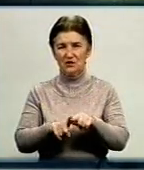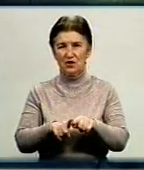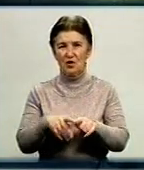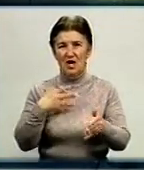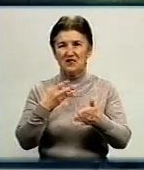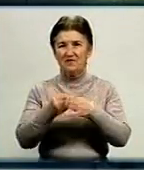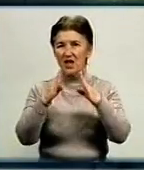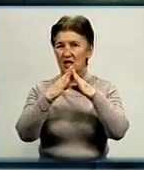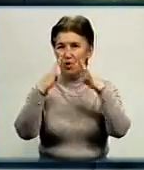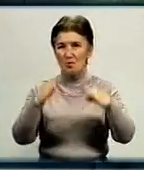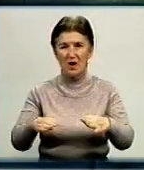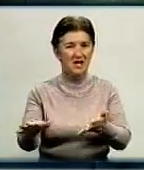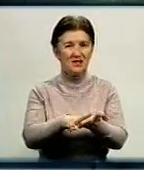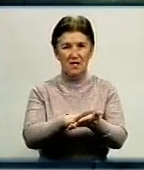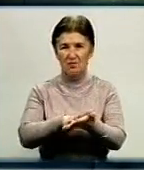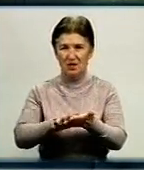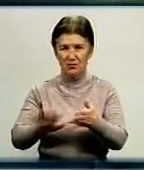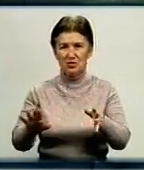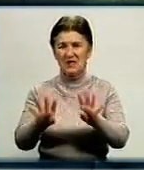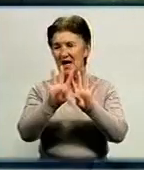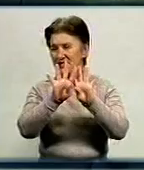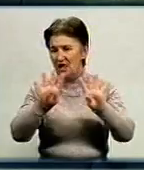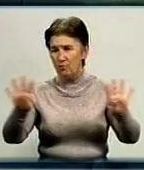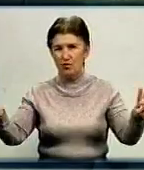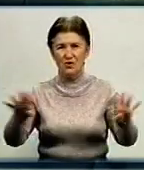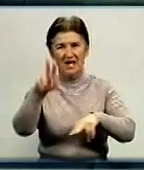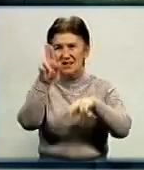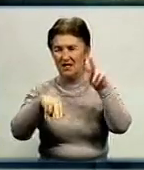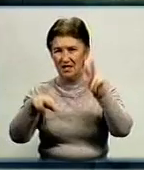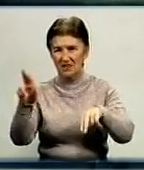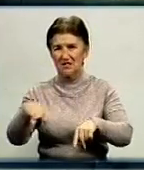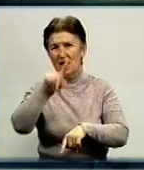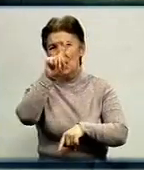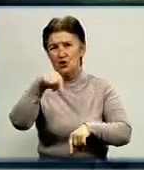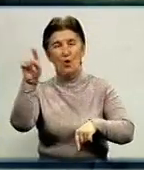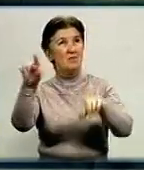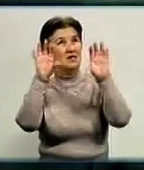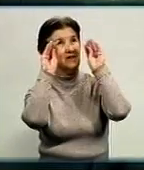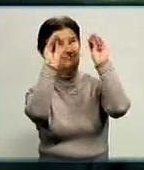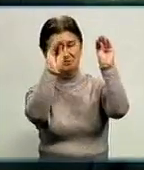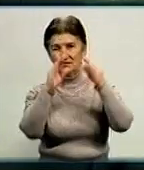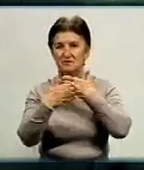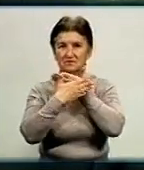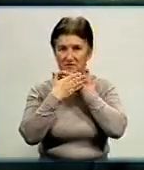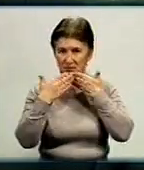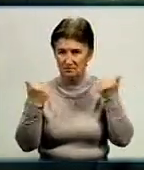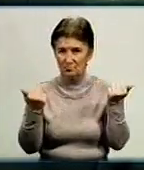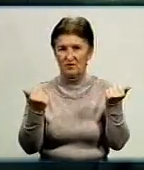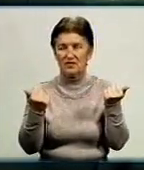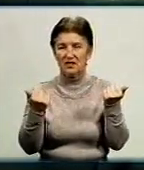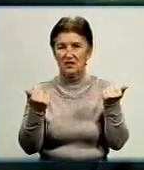прибирають прилеглі території, паркани не ремонтують, не фарбують, номерні знаки не чіпляють на свої